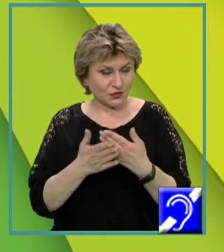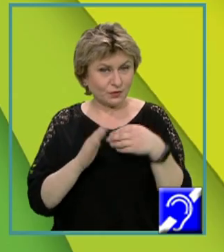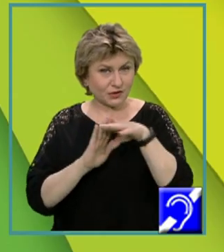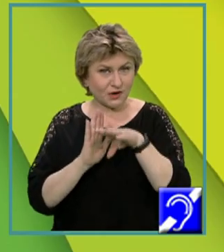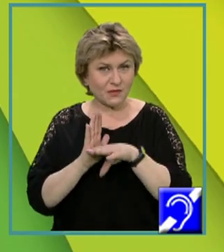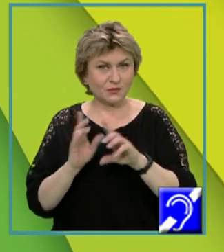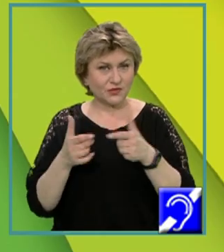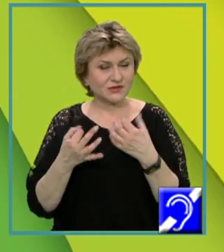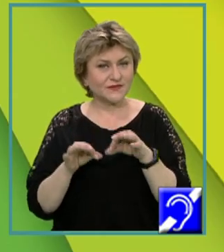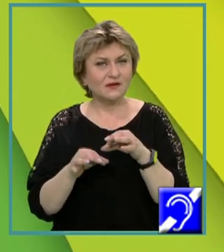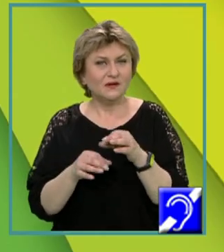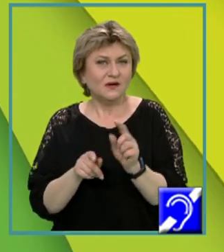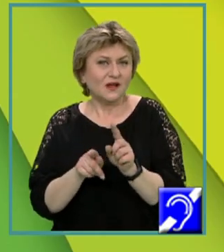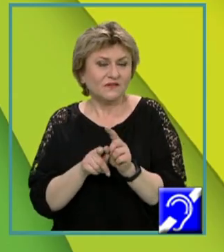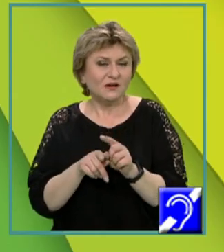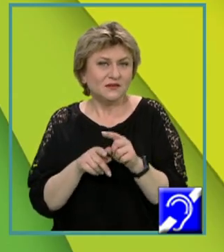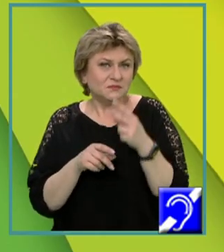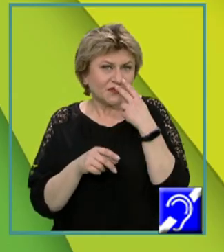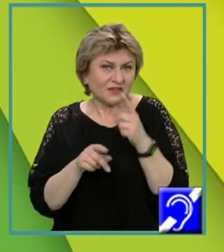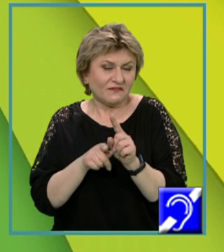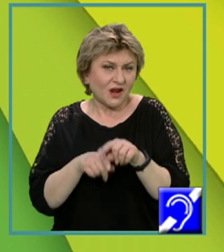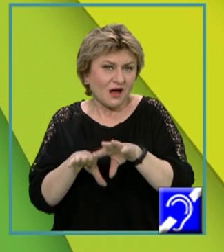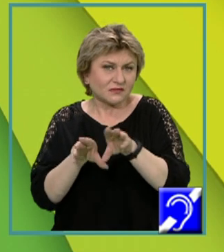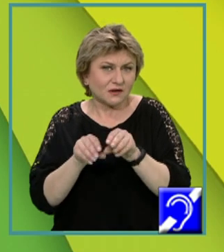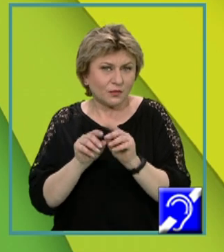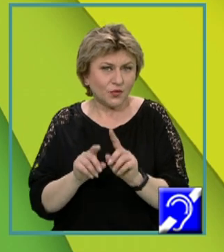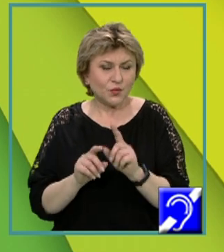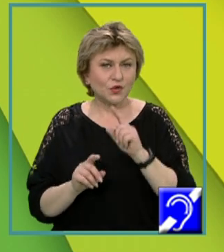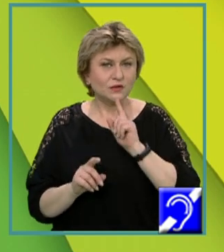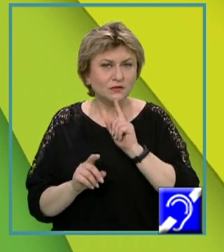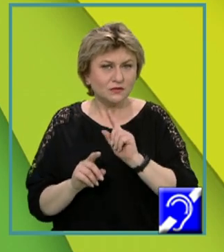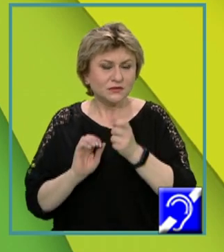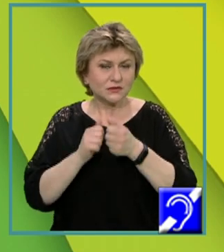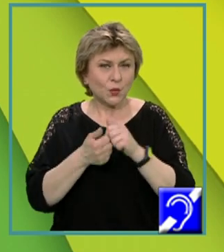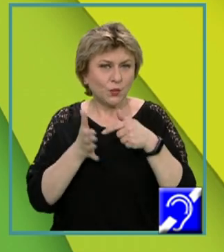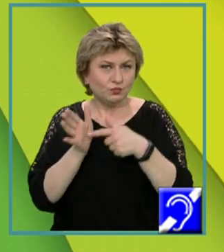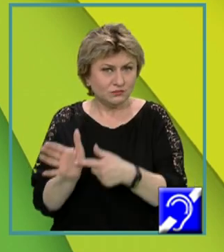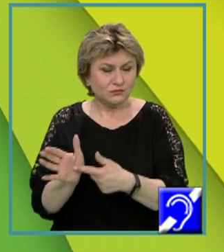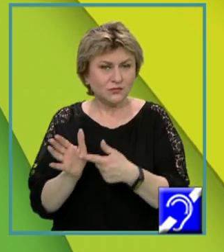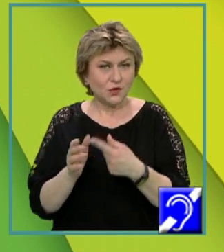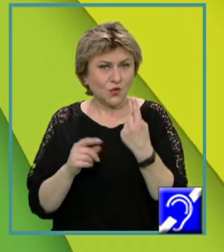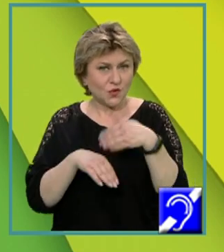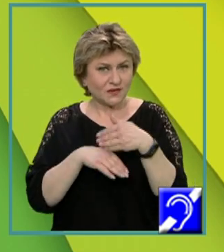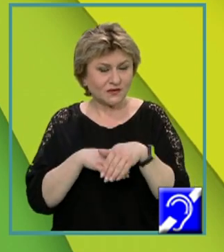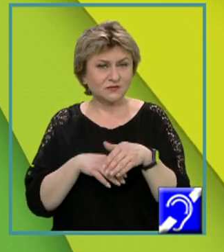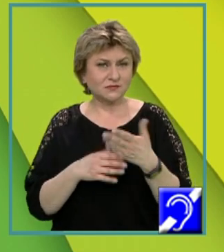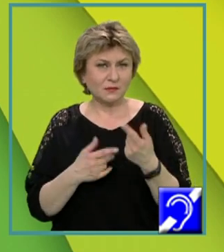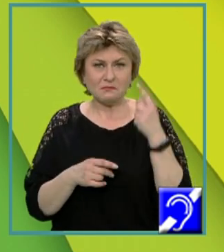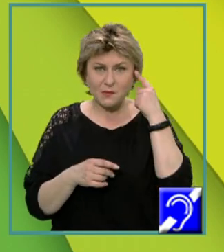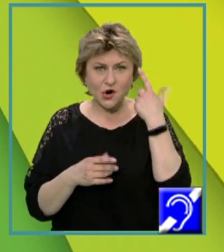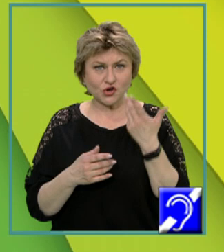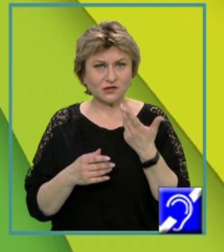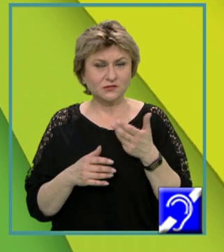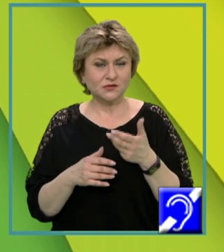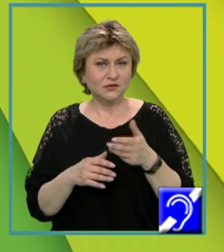poate fi definită ca un ansamblu format dintr-un nume sau identificator, o adresă de memorie și